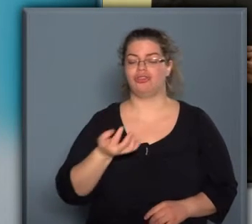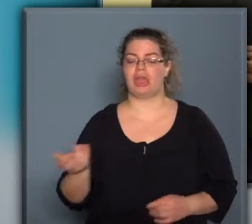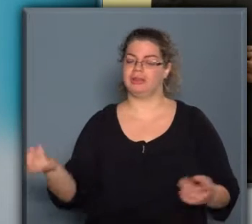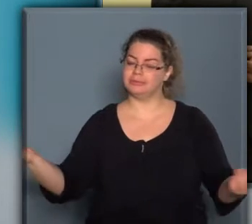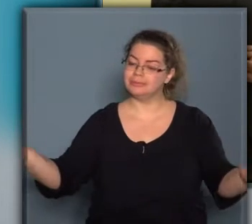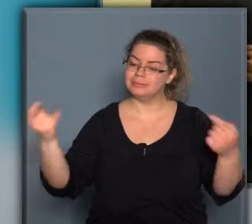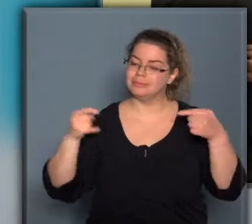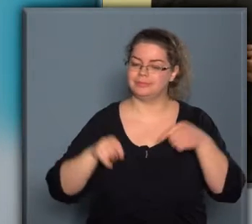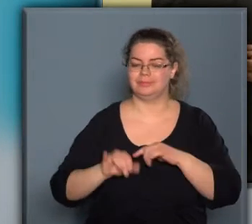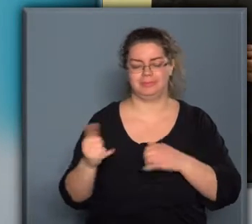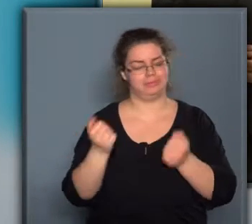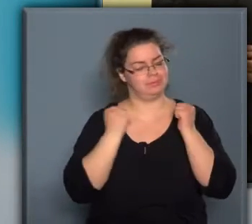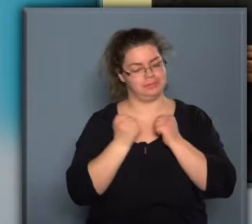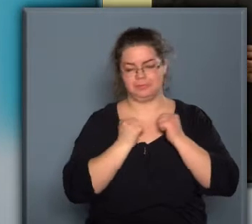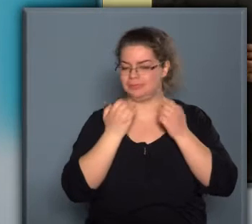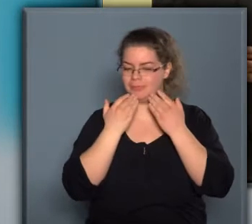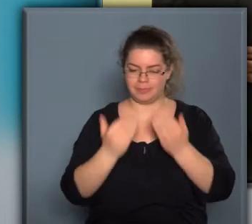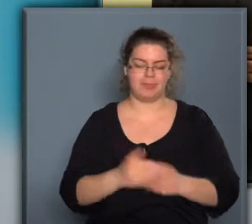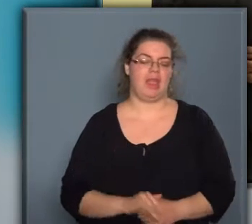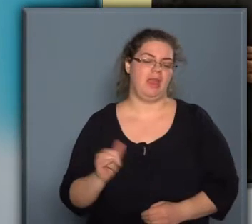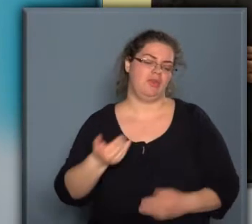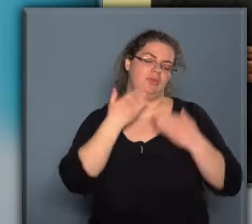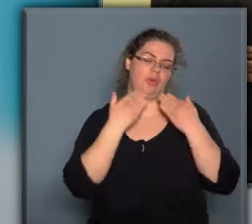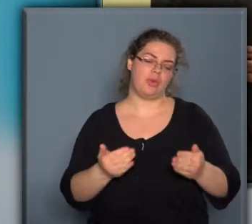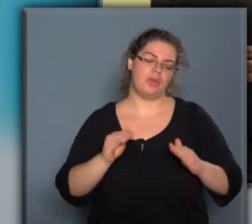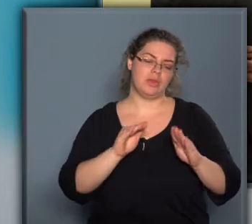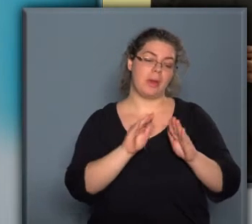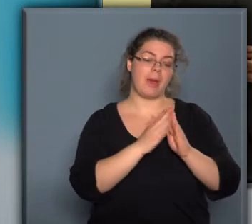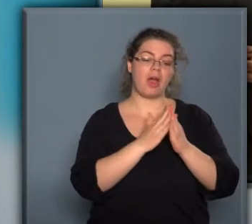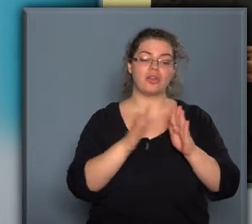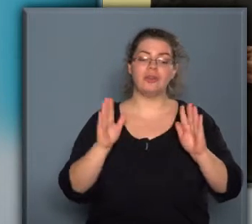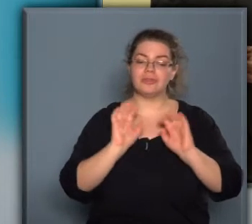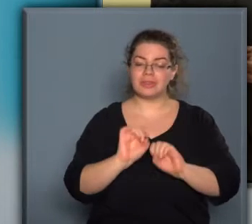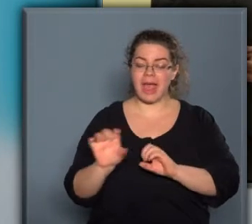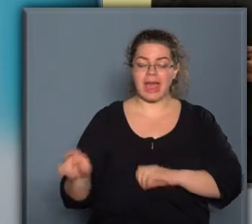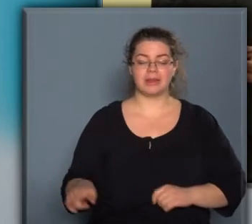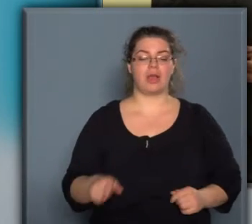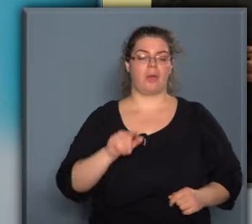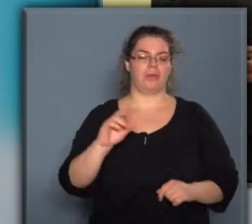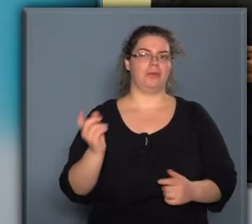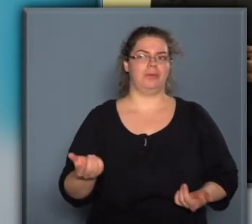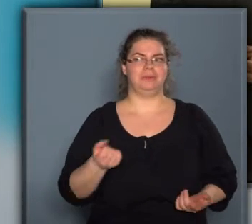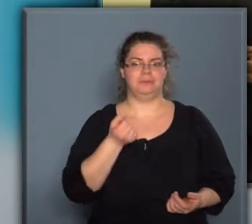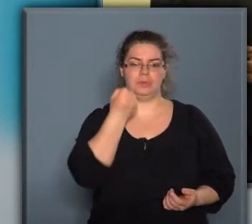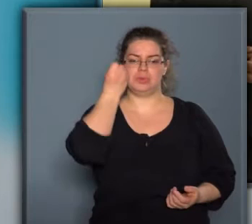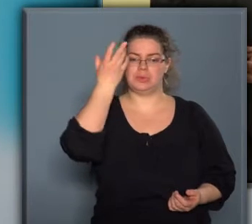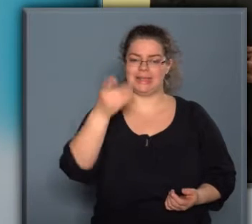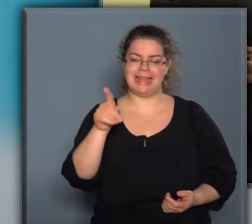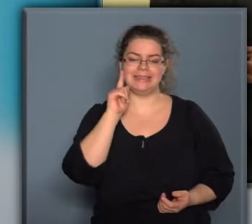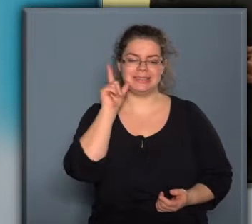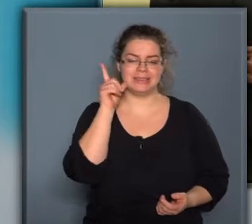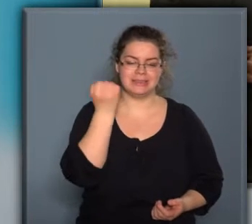eljöttetek, és nagyon köszönöm. Nagyon köszönöm a könyvtárnak, hogy ő bennük támad föl az ötlet,